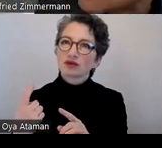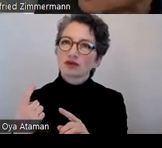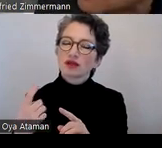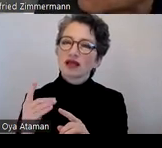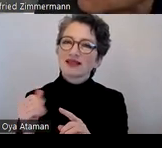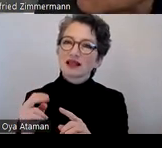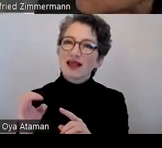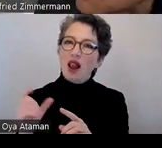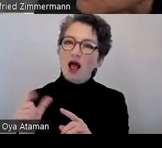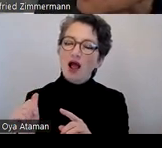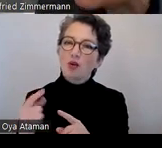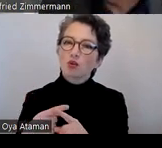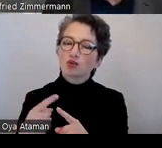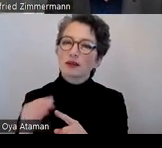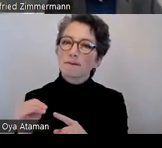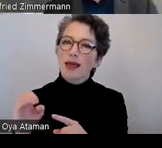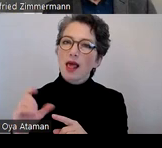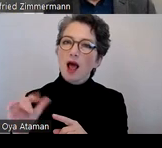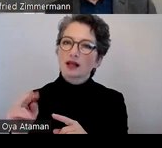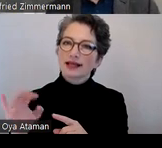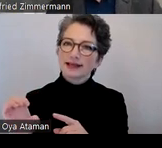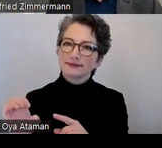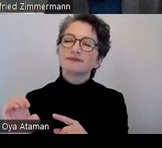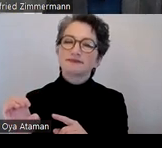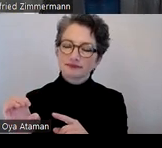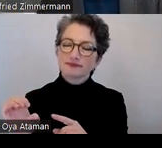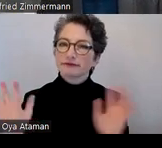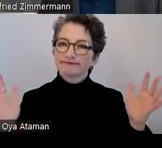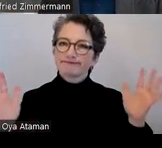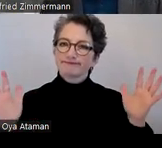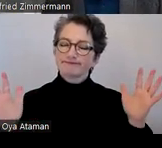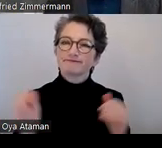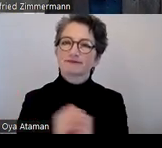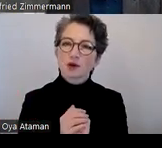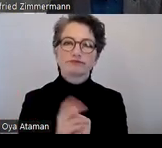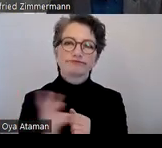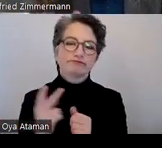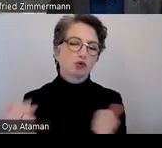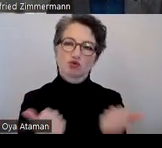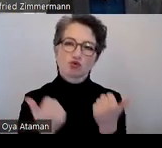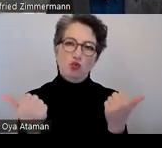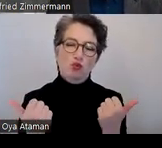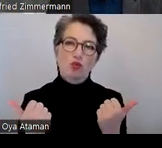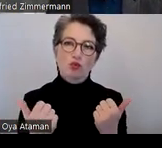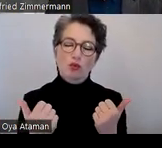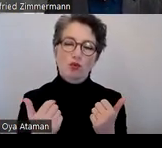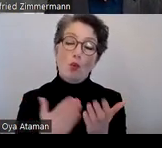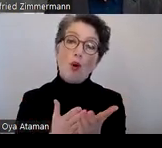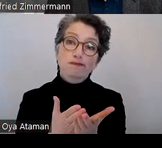Daniela und Melanie vielen Dank euch und ihr habt ja nonstop